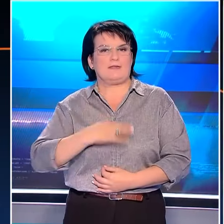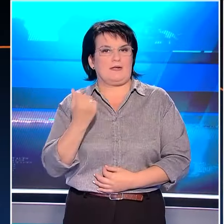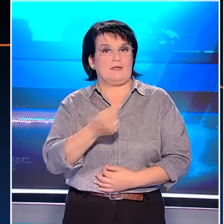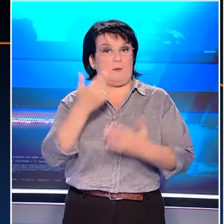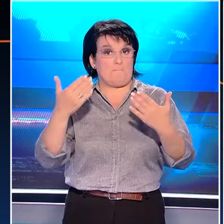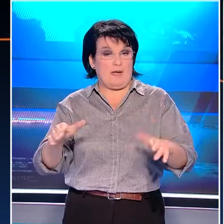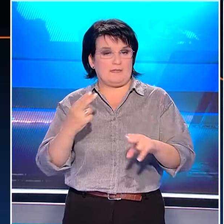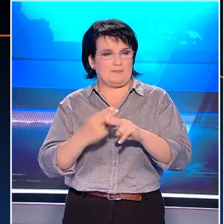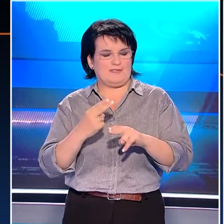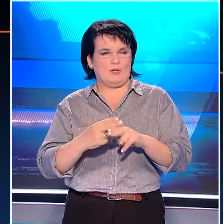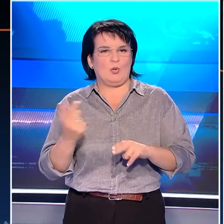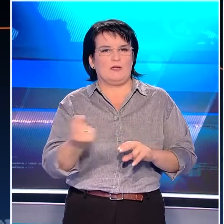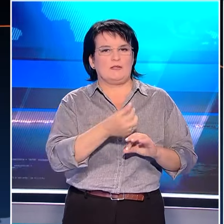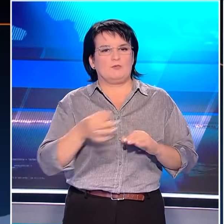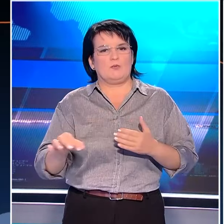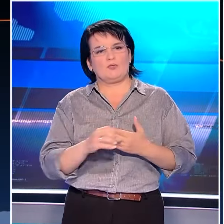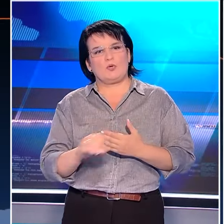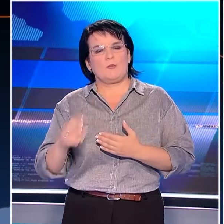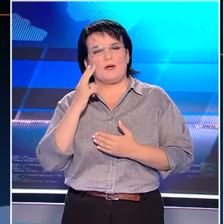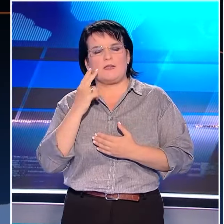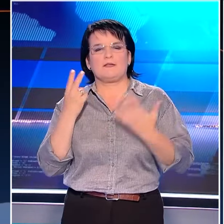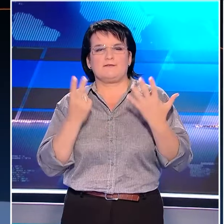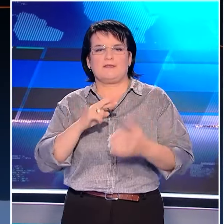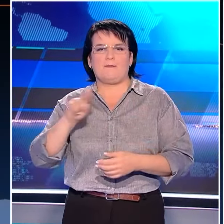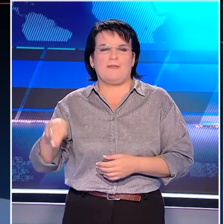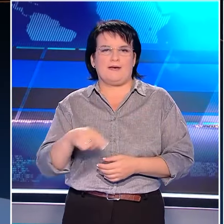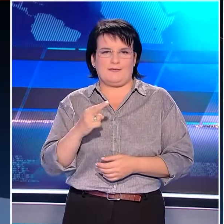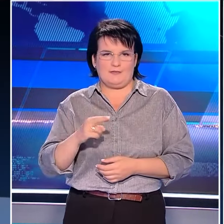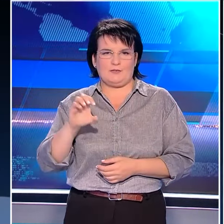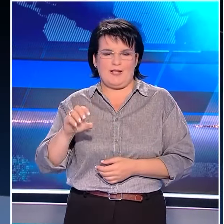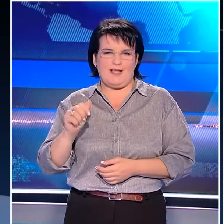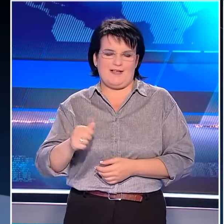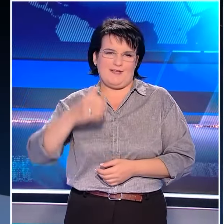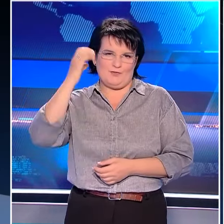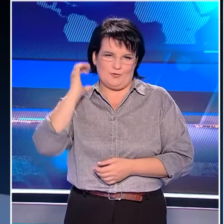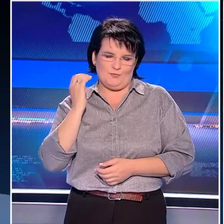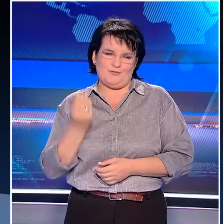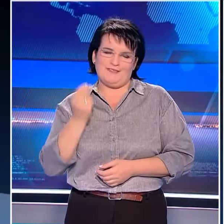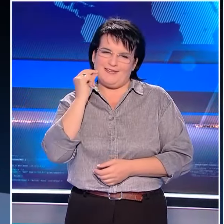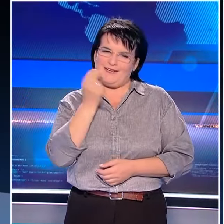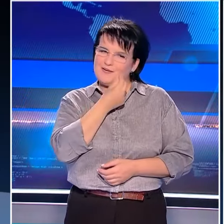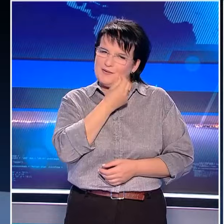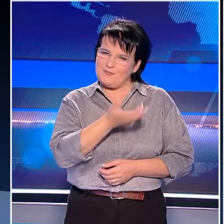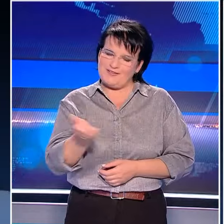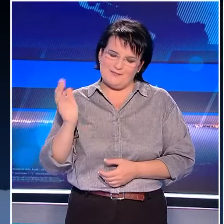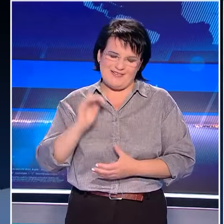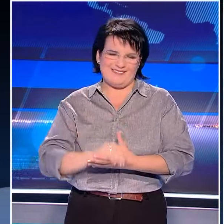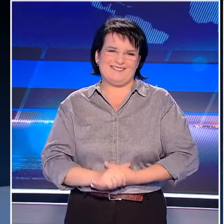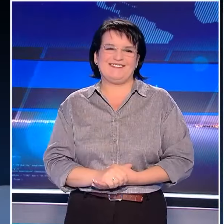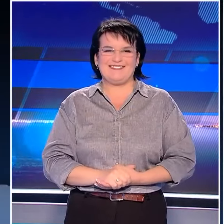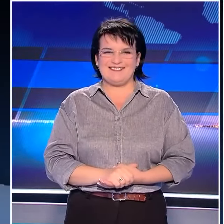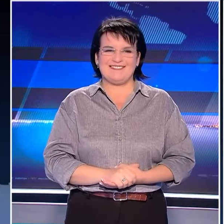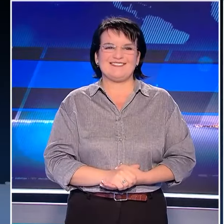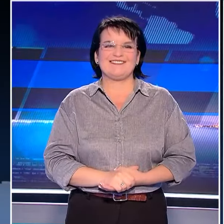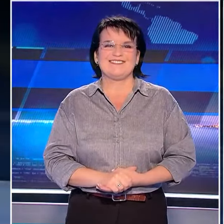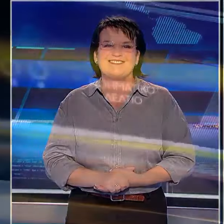ολοκληρώθηκε όλες οι ειδήσεις της ημέρας αναλυτικά στο κεντρικό δελτίο ειδήσεων του Open στις 7 παρατέταρτο με την Εύα Αντωνοπούλου. Καλό απόγευμα σε όλους.